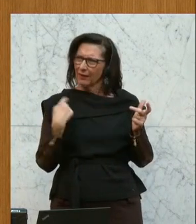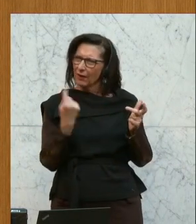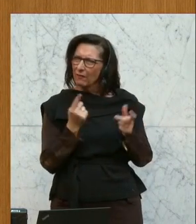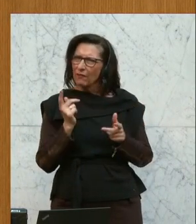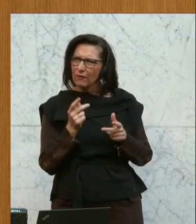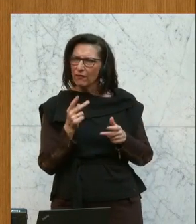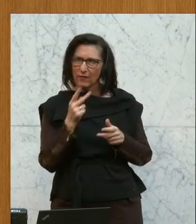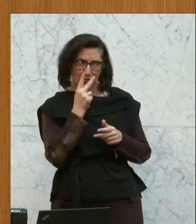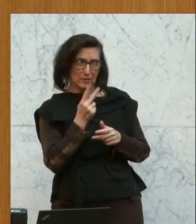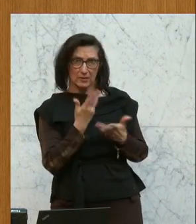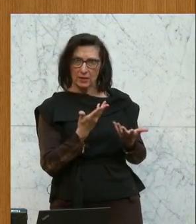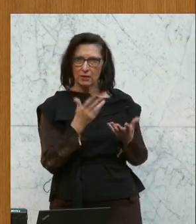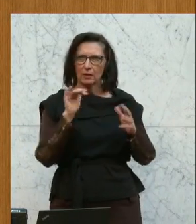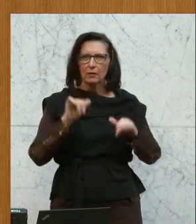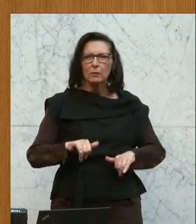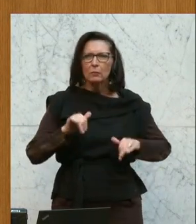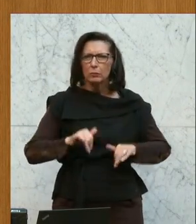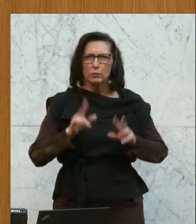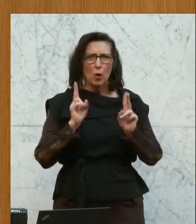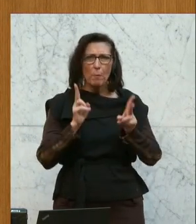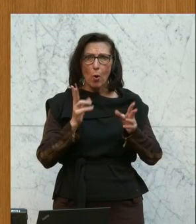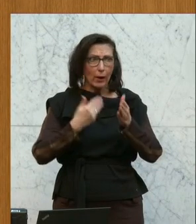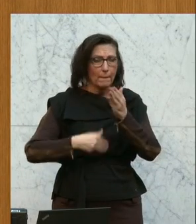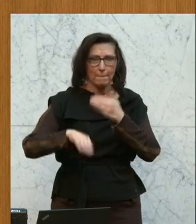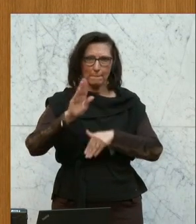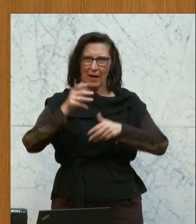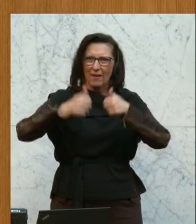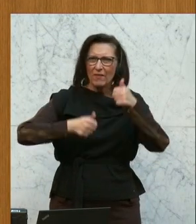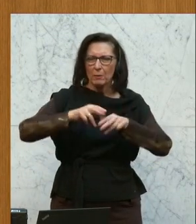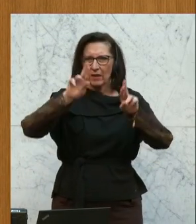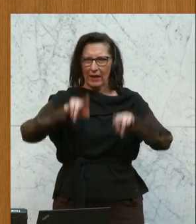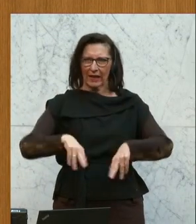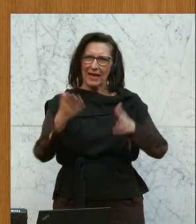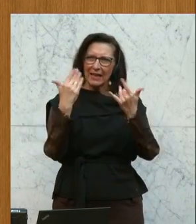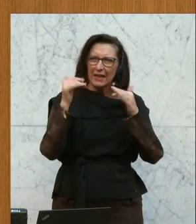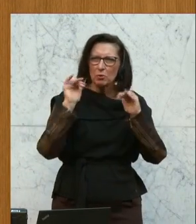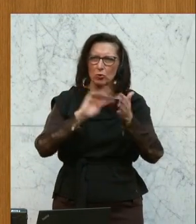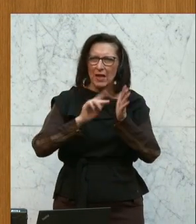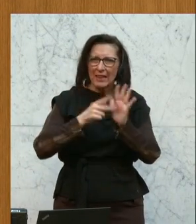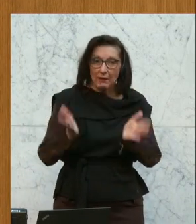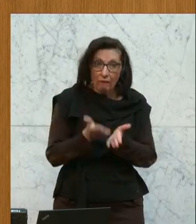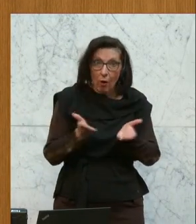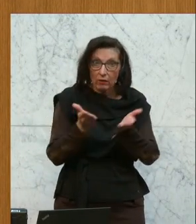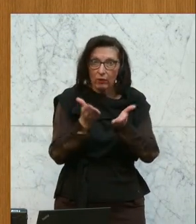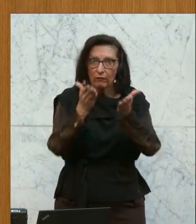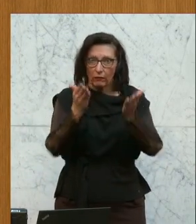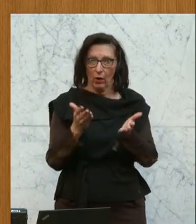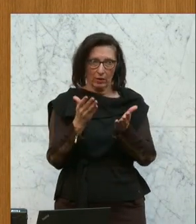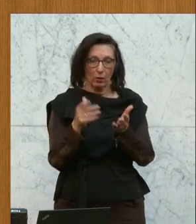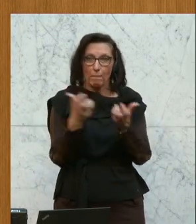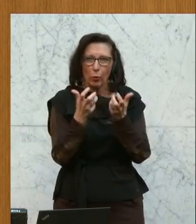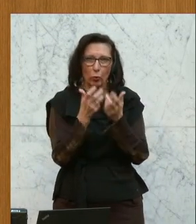Möglichkeiten erweitern, gerade im Wettbewerbsrecht, um Klimaschutztechnologien entschieden voranzutreiben. Und auch strategisch wichtige